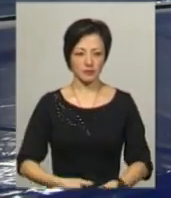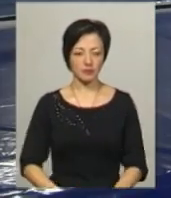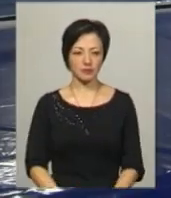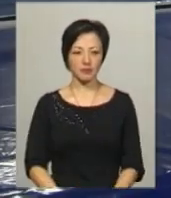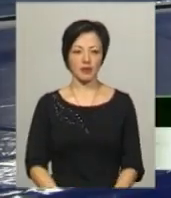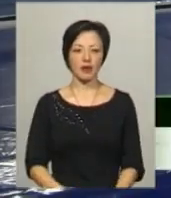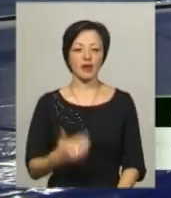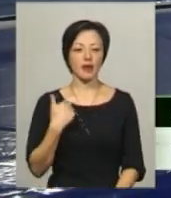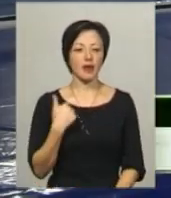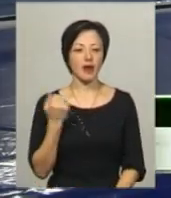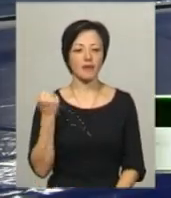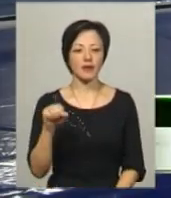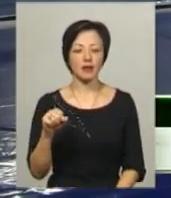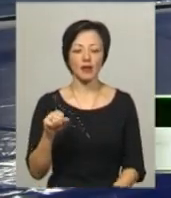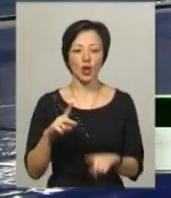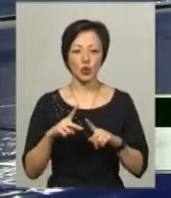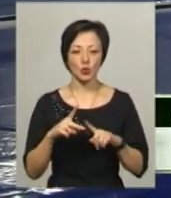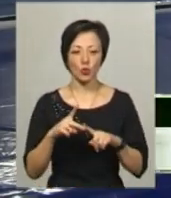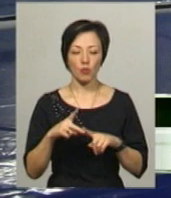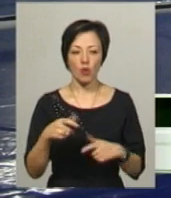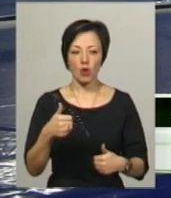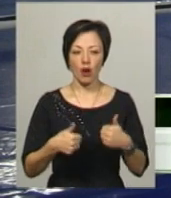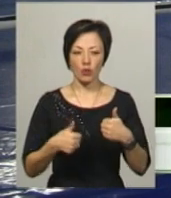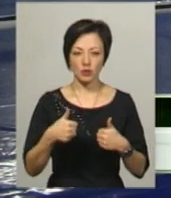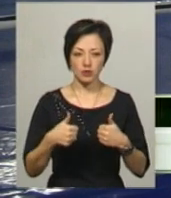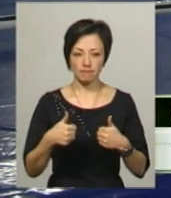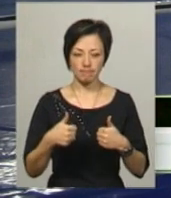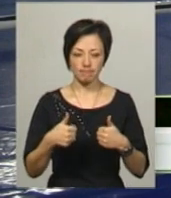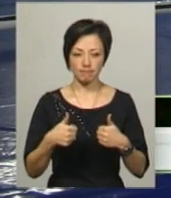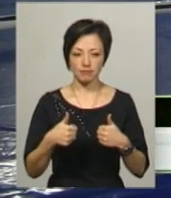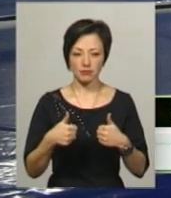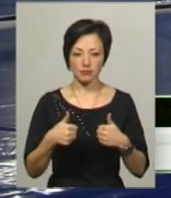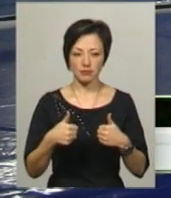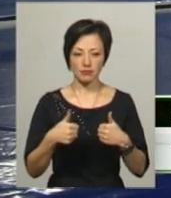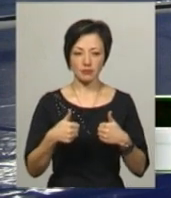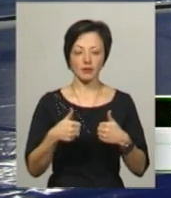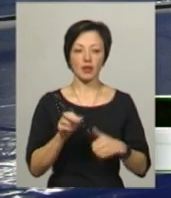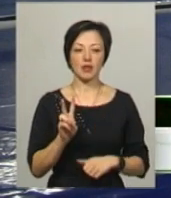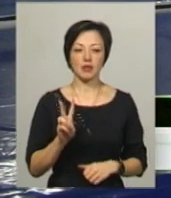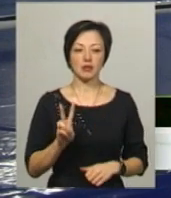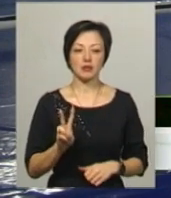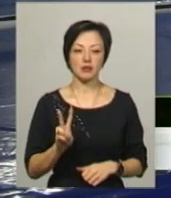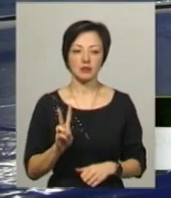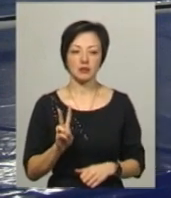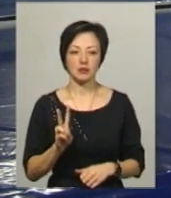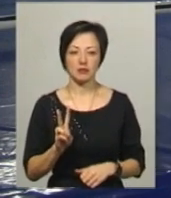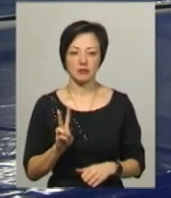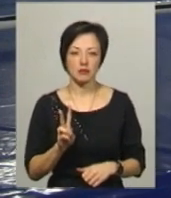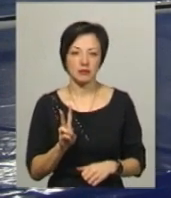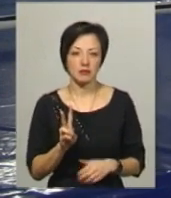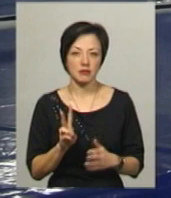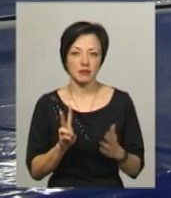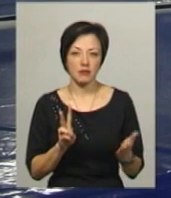Я виграла в другому раунді два нокдауни.